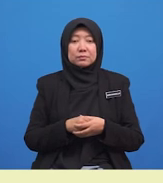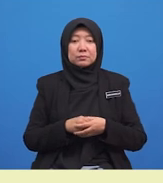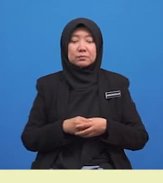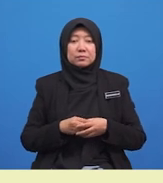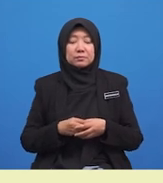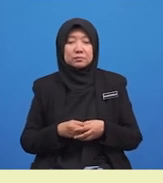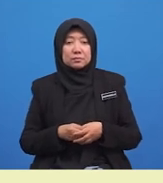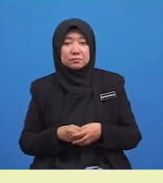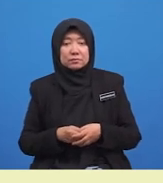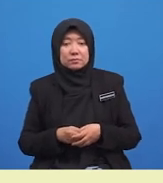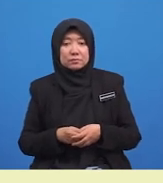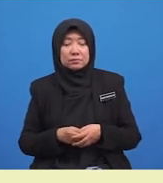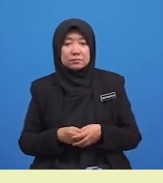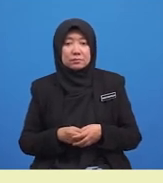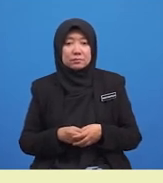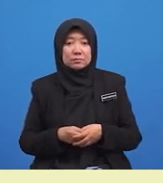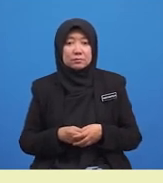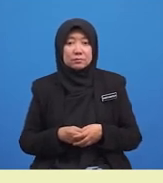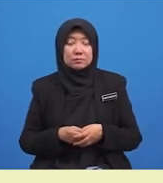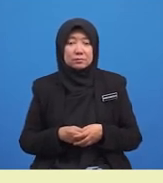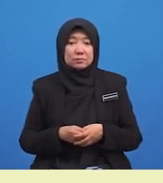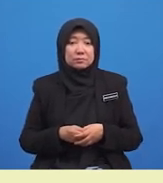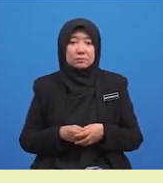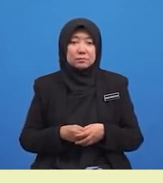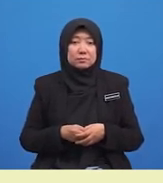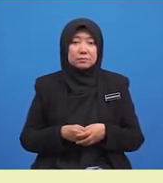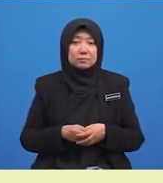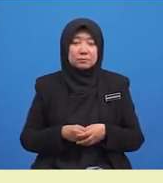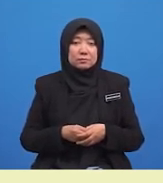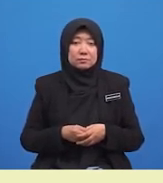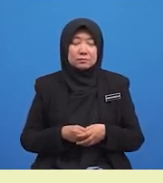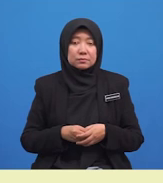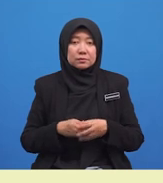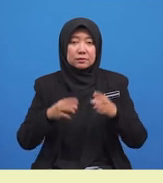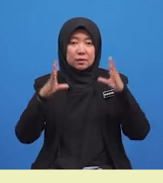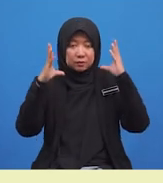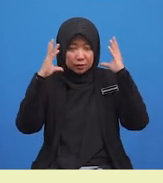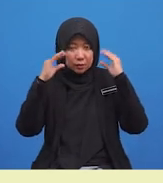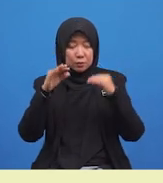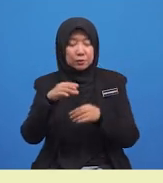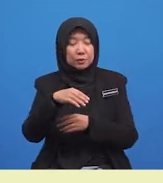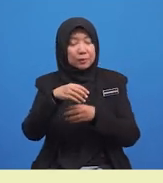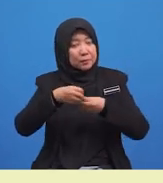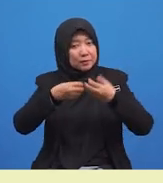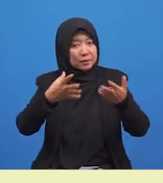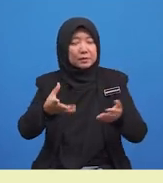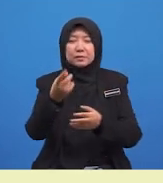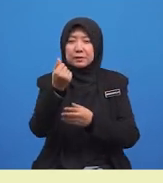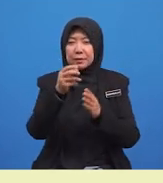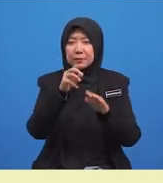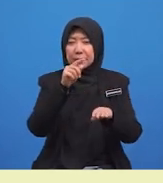Kakak menanam dan menyiram pokok bunga. Cikgu beri sedikit masa untuk kamu